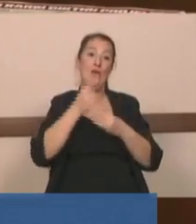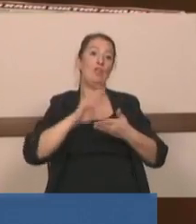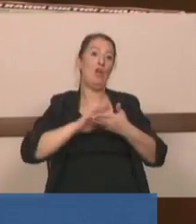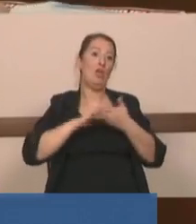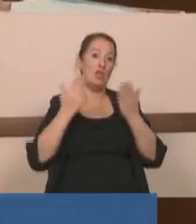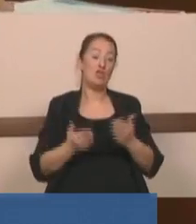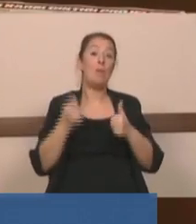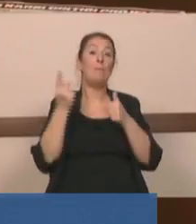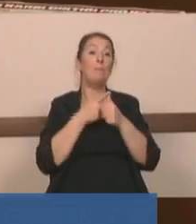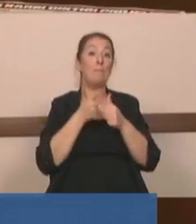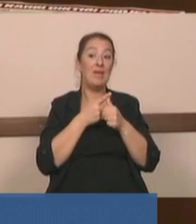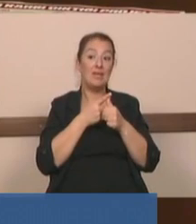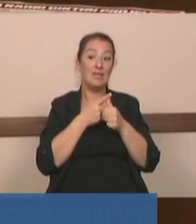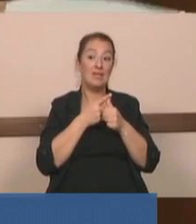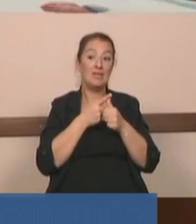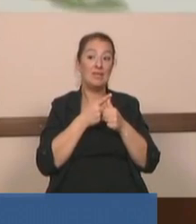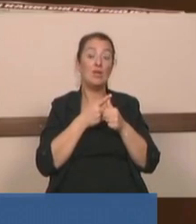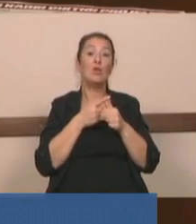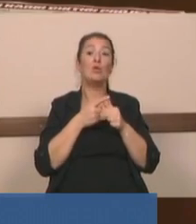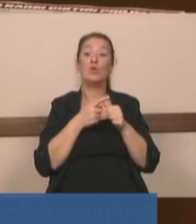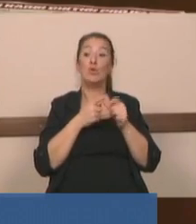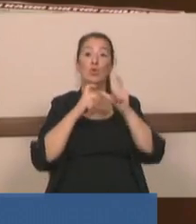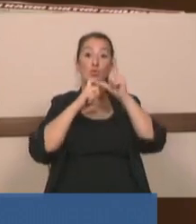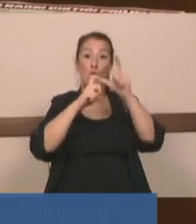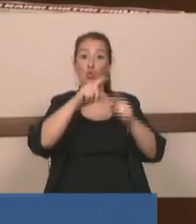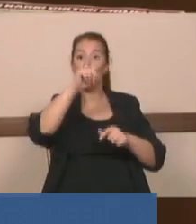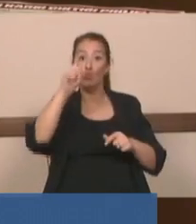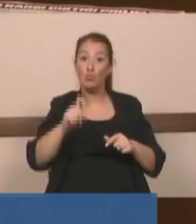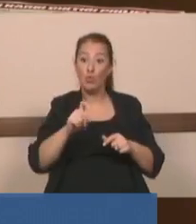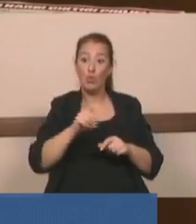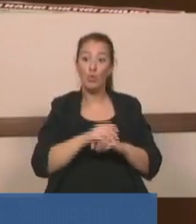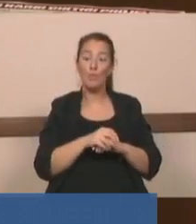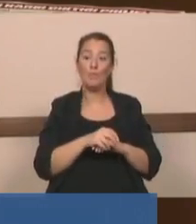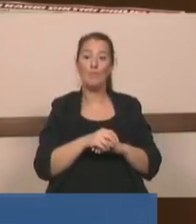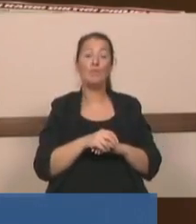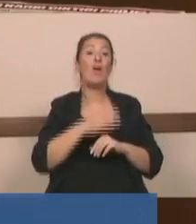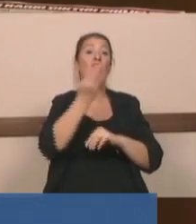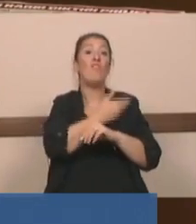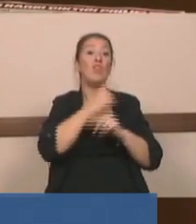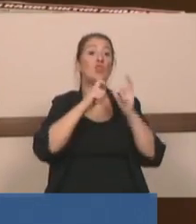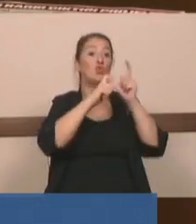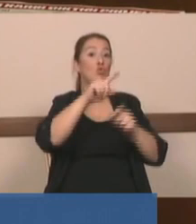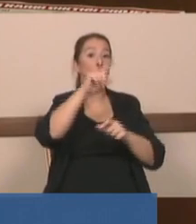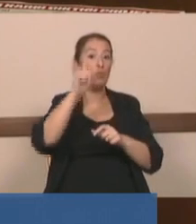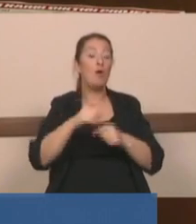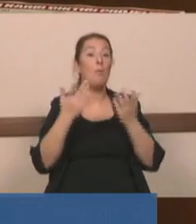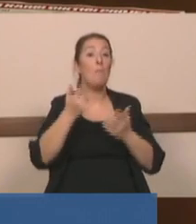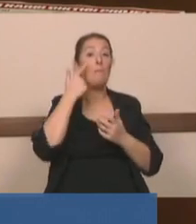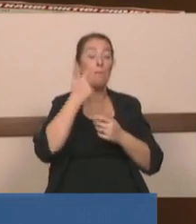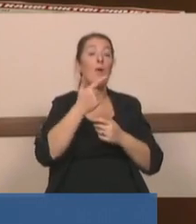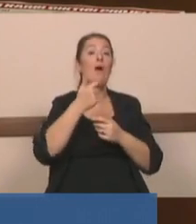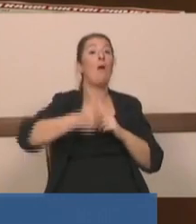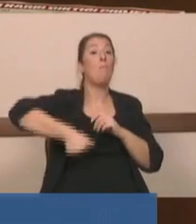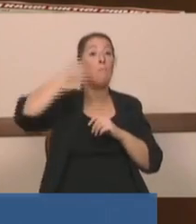Bir halka sordunuz mu? Bana sordunuz mu? Evet. Halka sormuş. Bakanlık halka